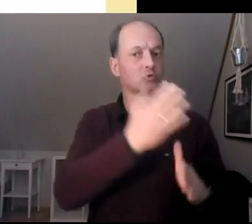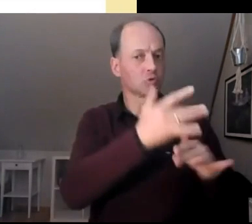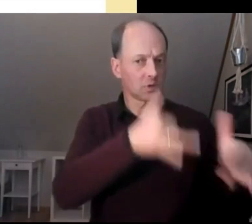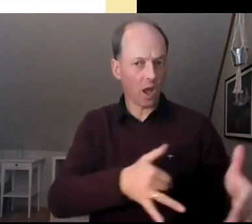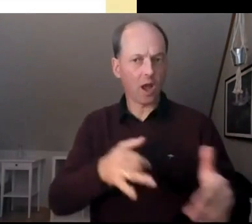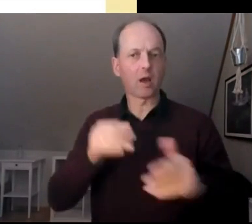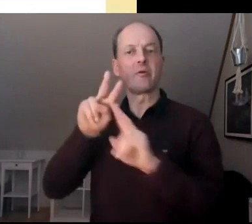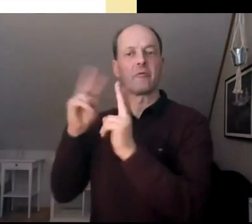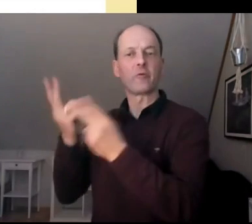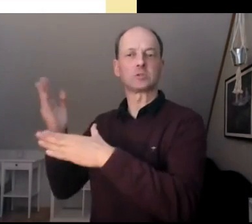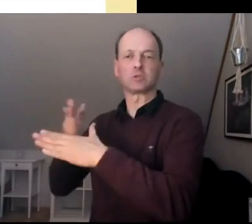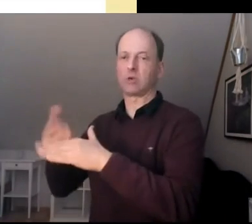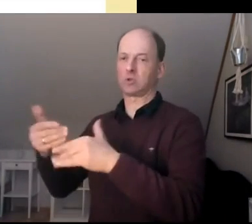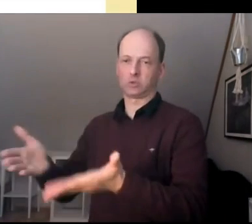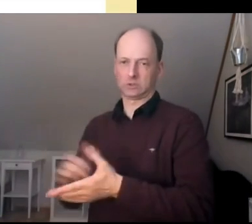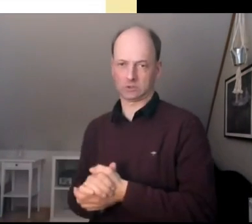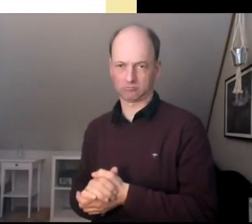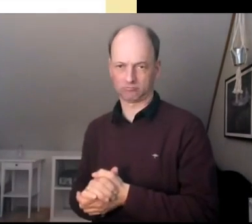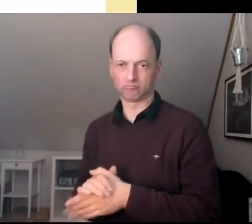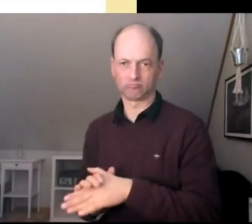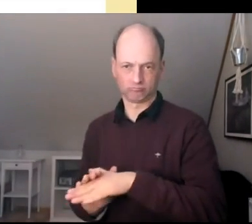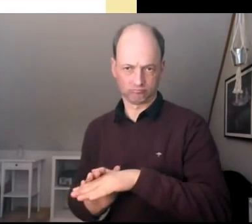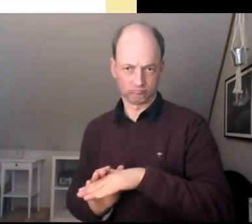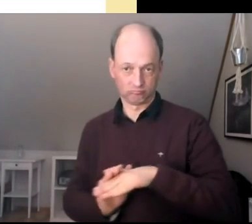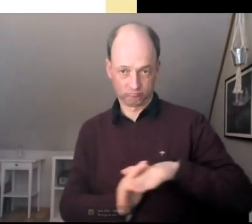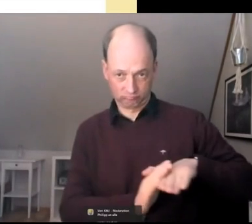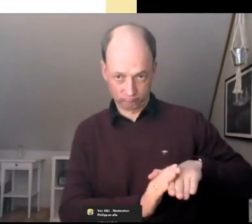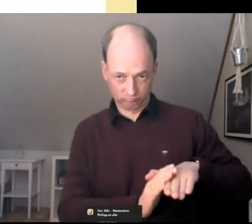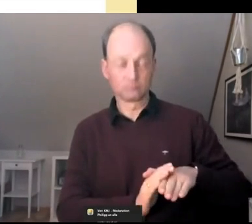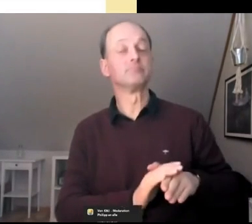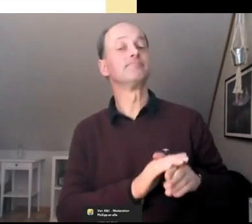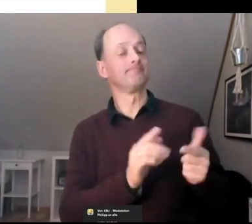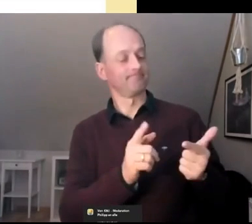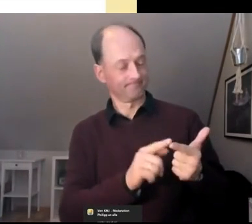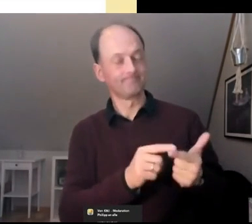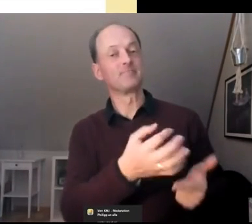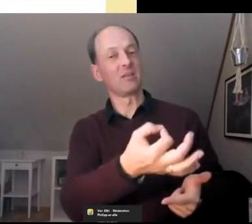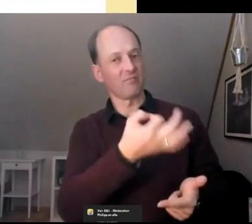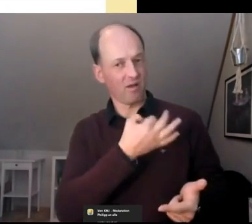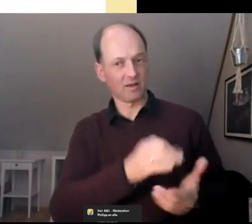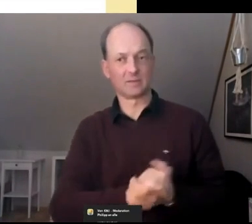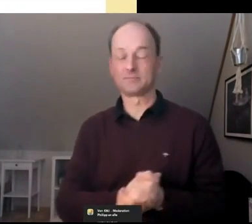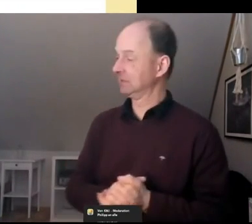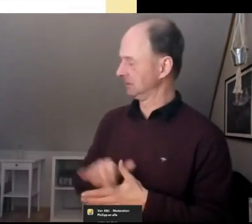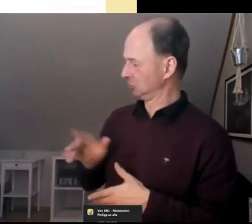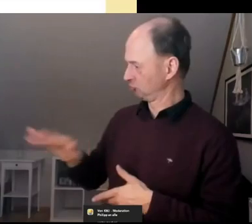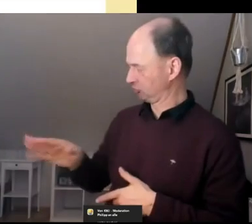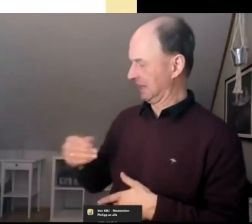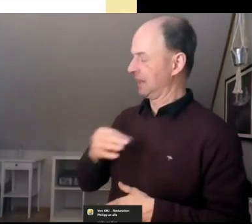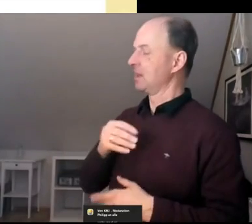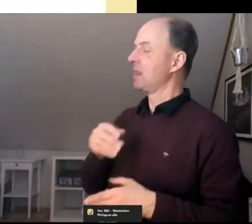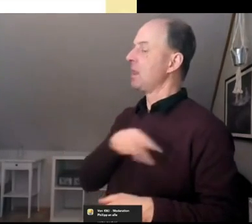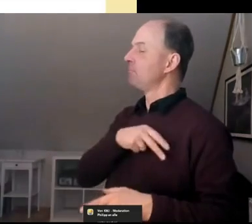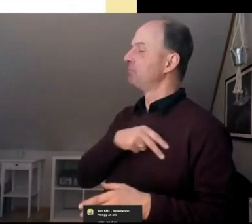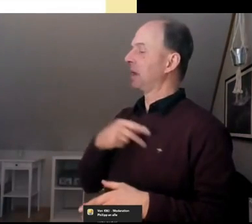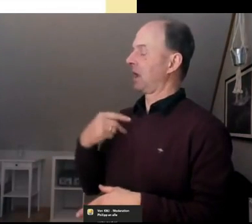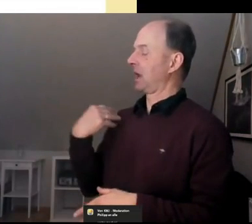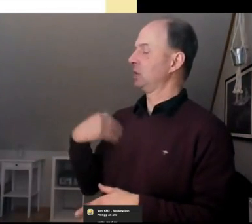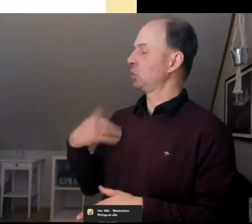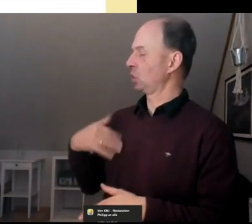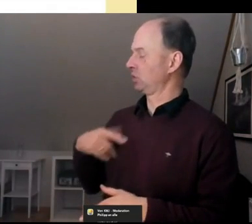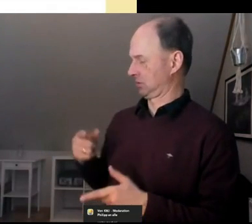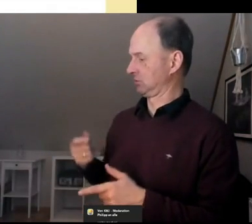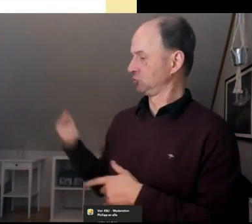Sonst würde ich jetzt zur nächsten Frage kommen. Werdet ihr von den Grünen gesponsort? Die haben doch jetzt auch BürgerInnenräte in ihr Programm aufgenommen.